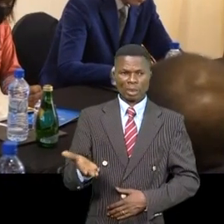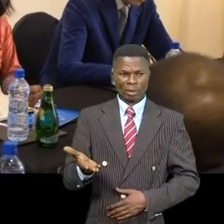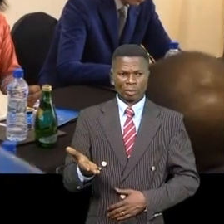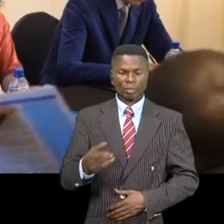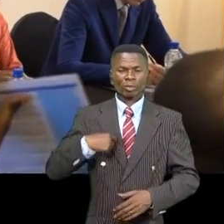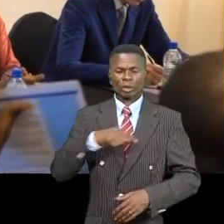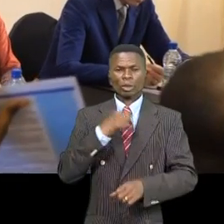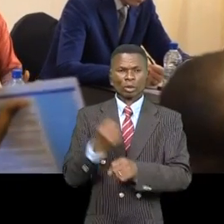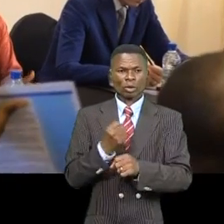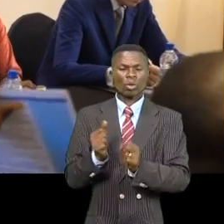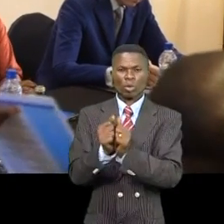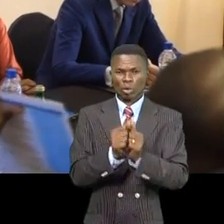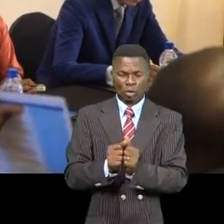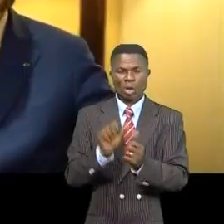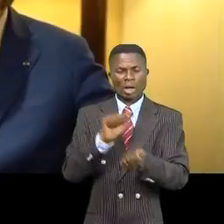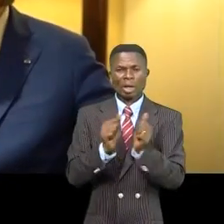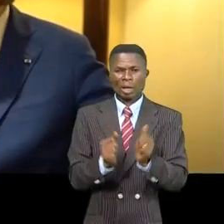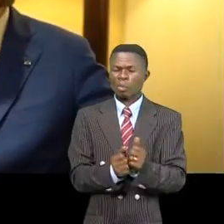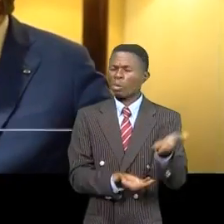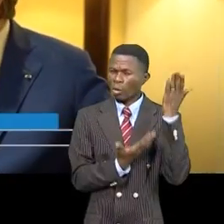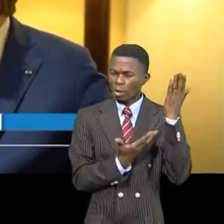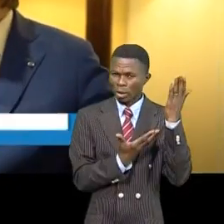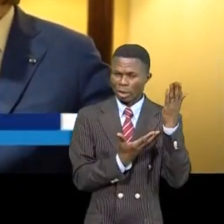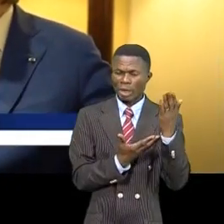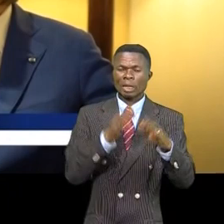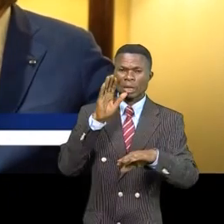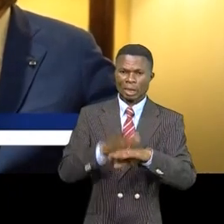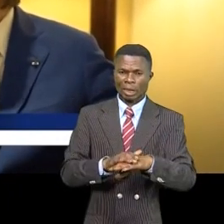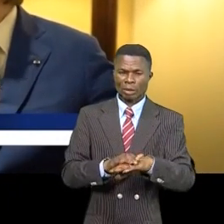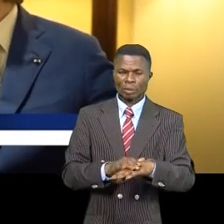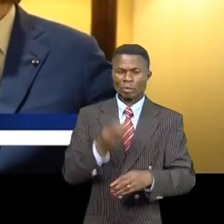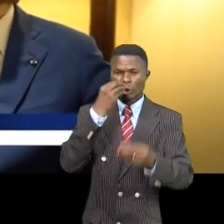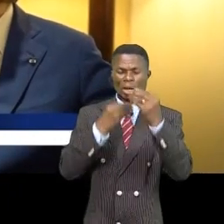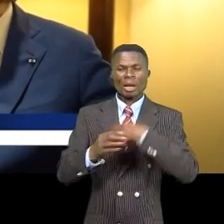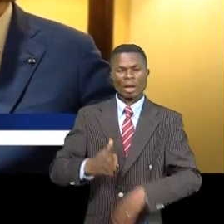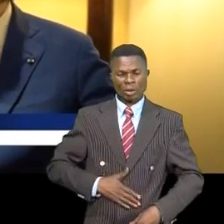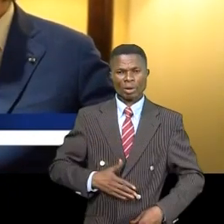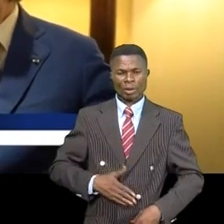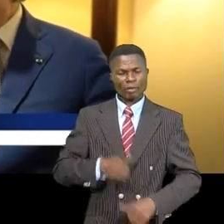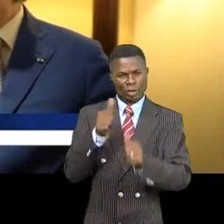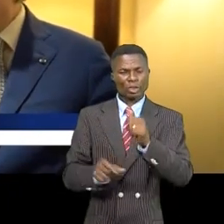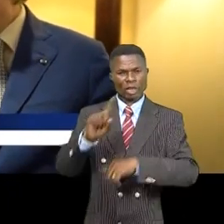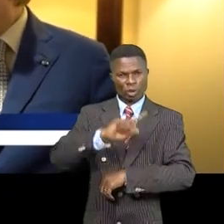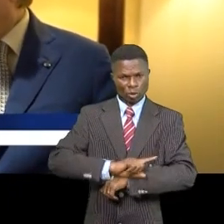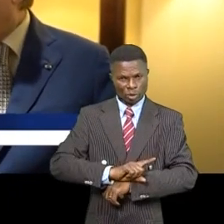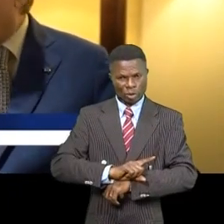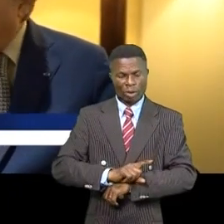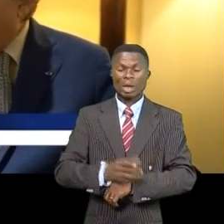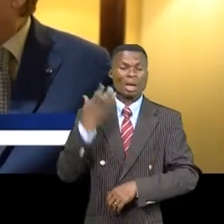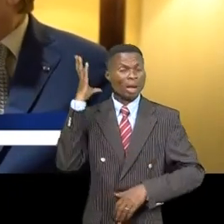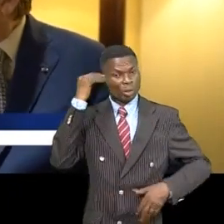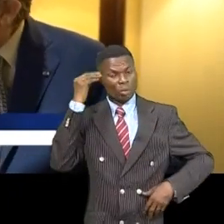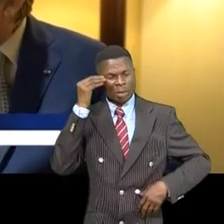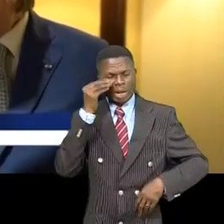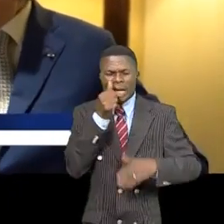travaillons ensemble sur un sujet majeur qui s'appelle la malnutrition chronique, c'est-à-dire une maladie qui est